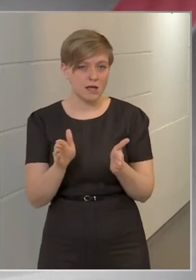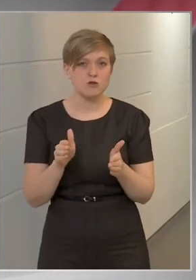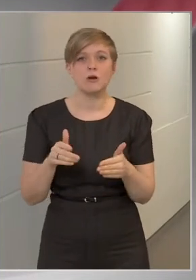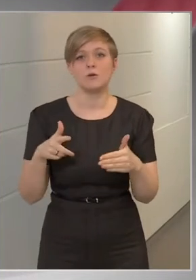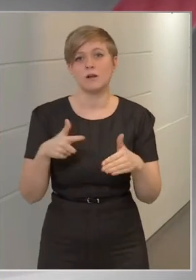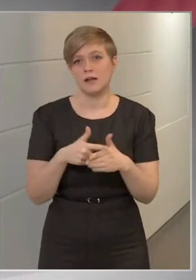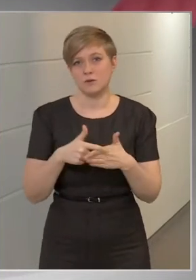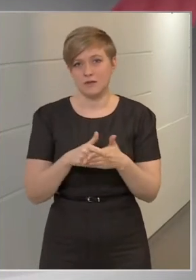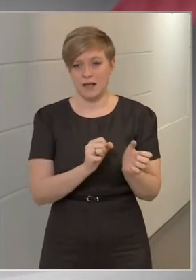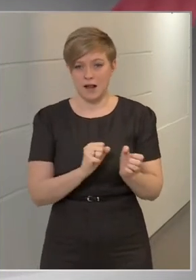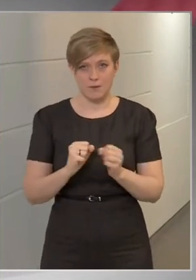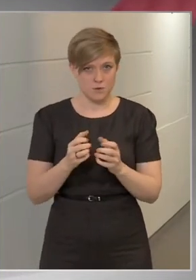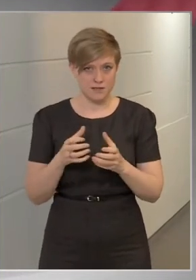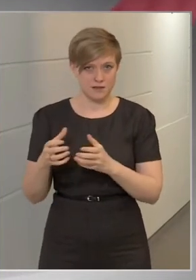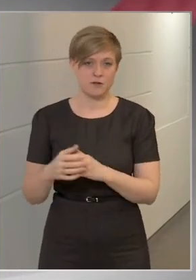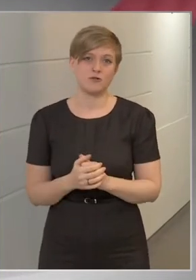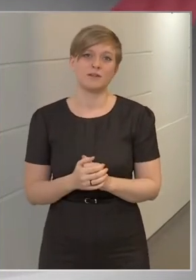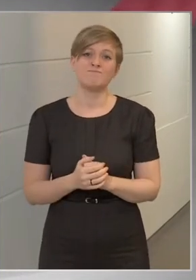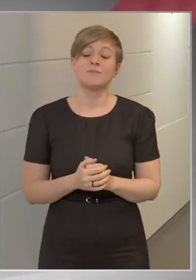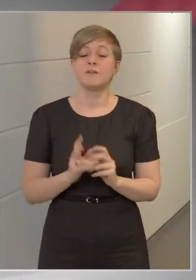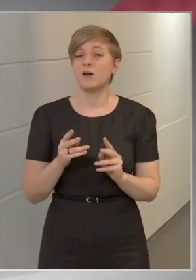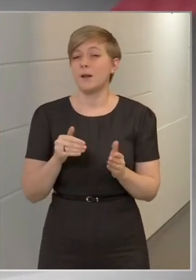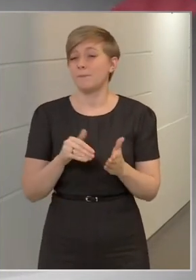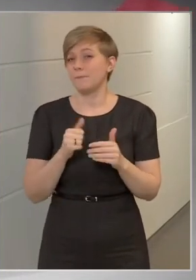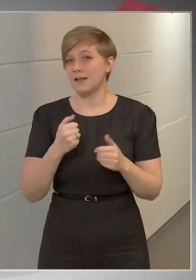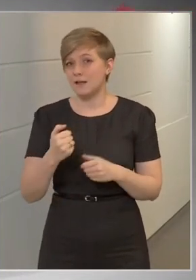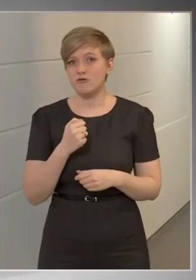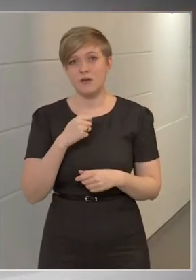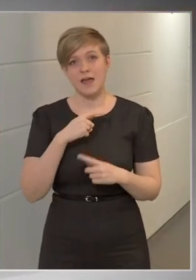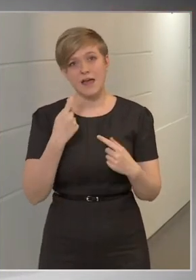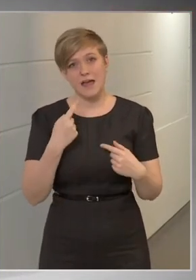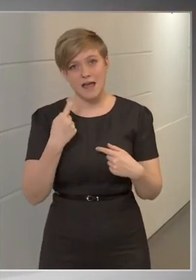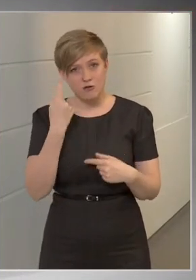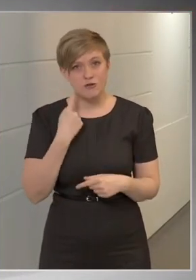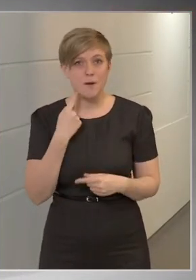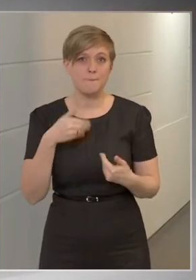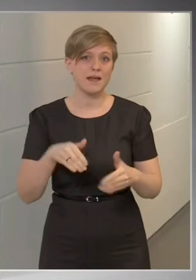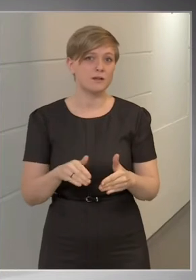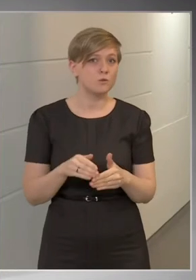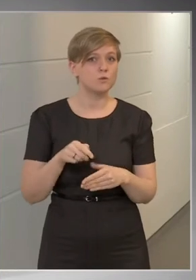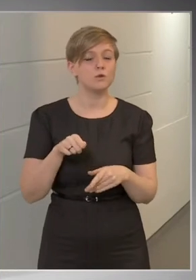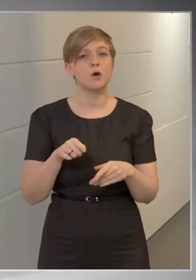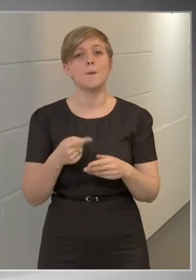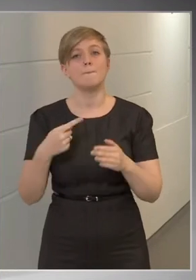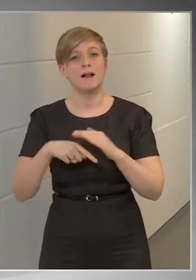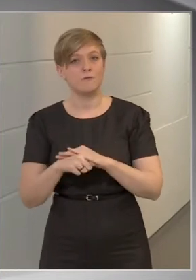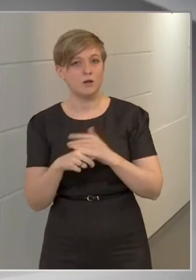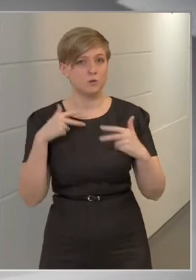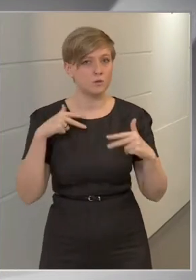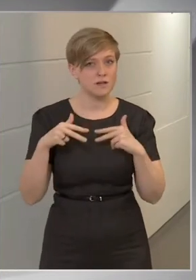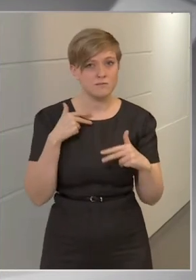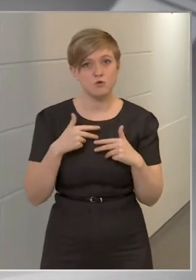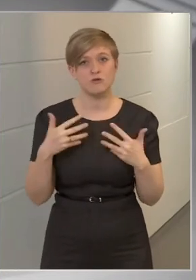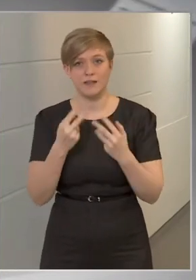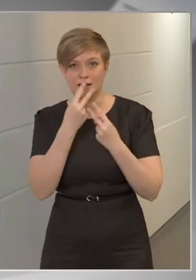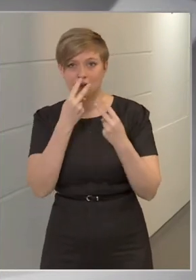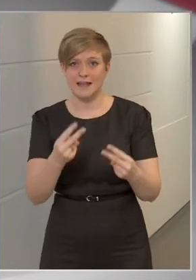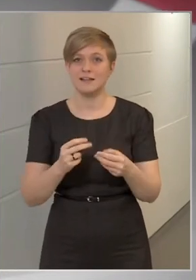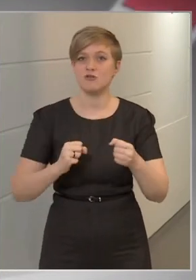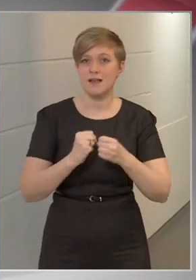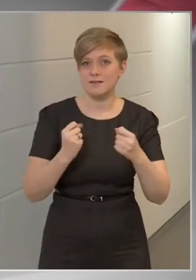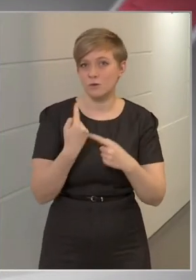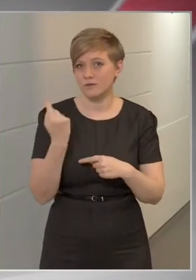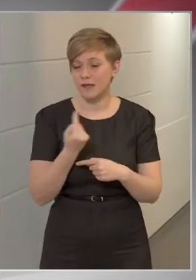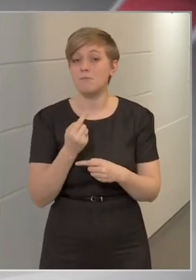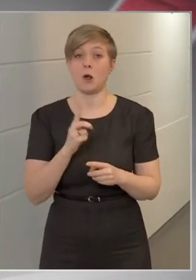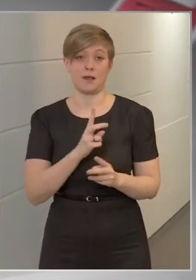elmozdítását. Van-e arra mégis esély, hogy abban a formában beinduljon a vendéglátás és a belföldi turizmus, valamint az edzőtermek, hogy akik már